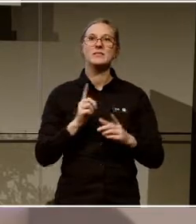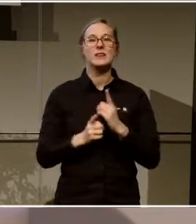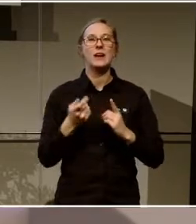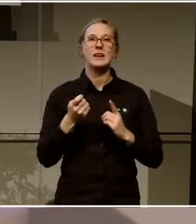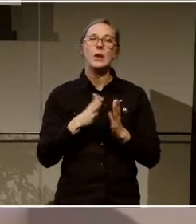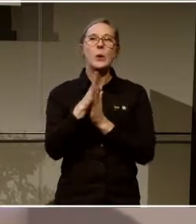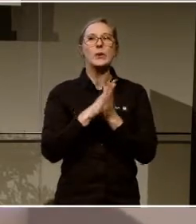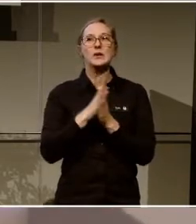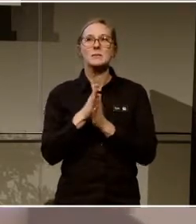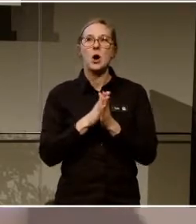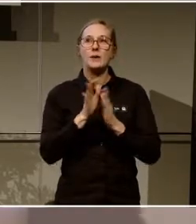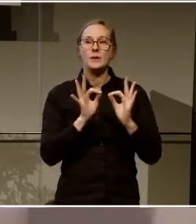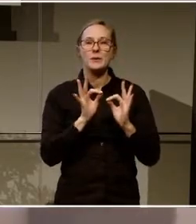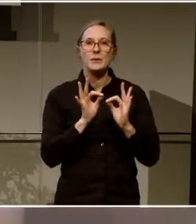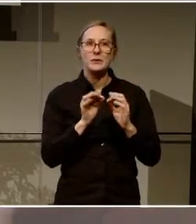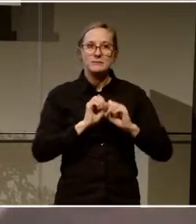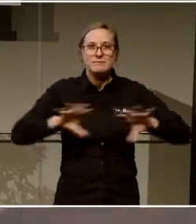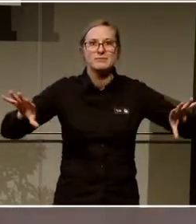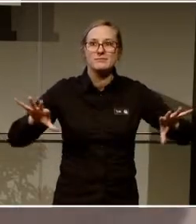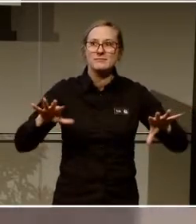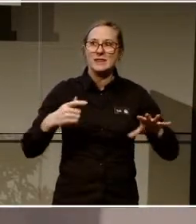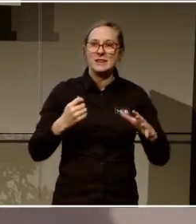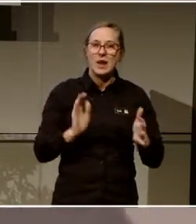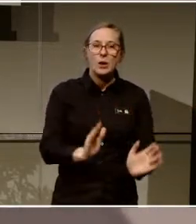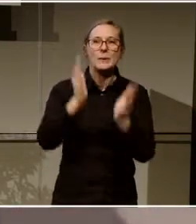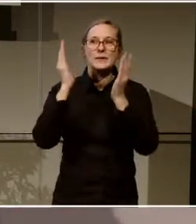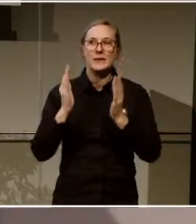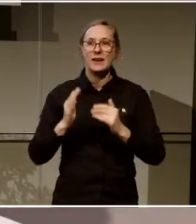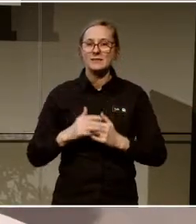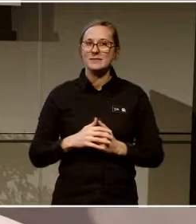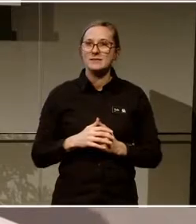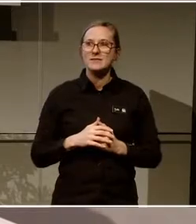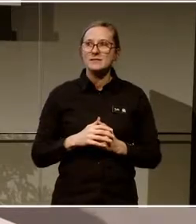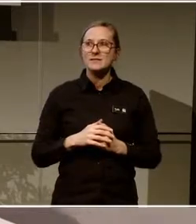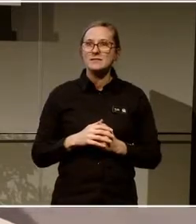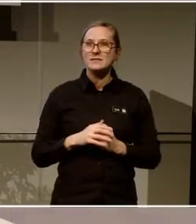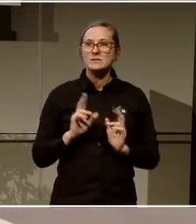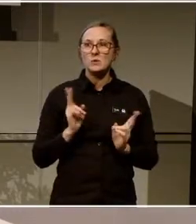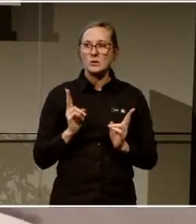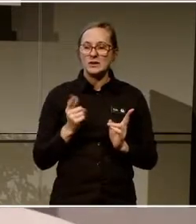rycke, en sån där nudge som det talas om så mycket, en petning på sina